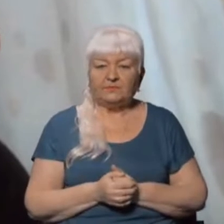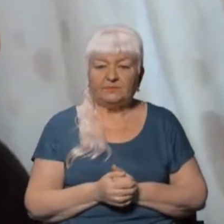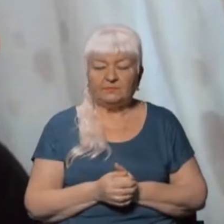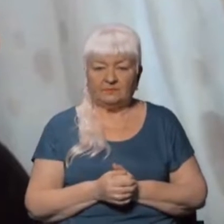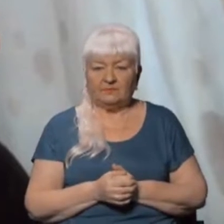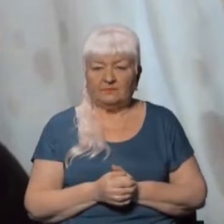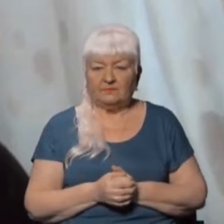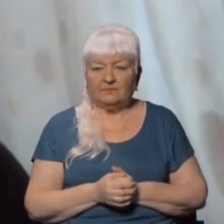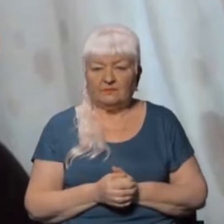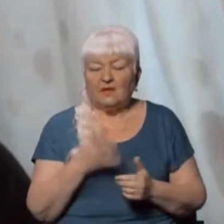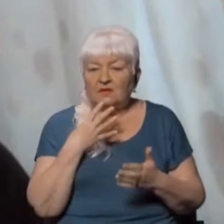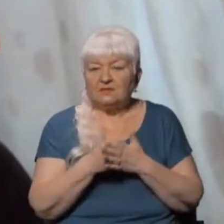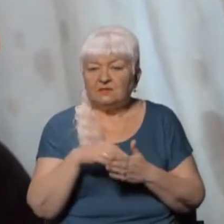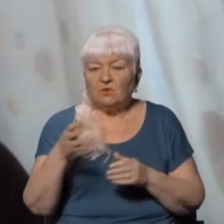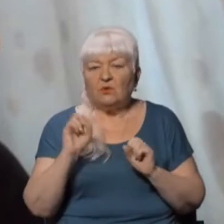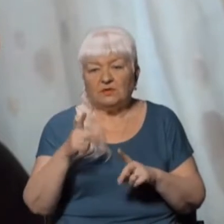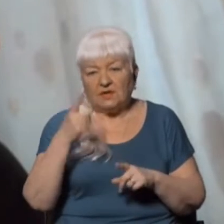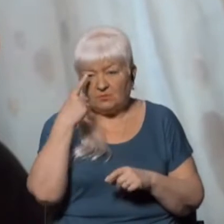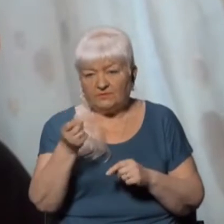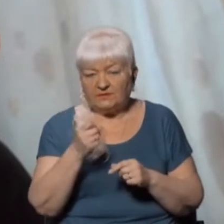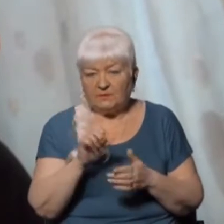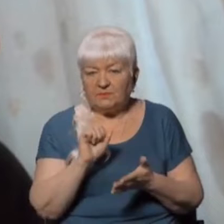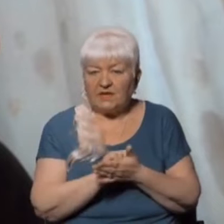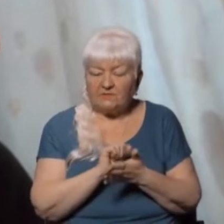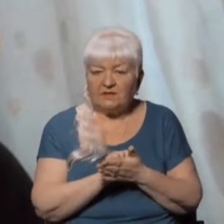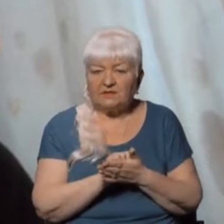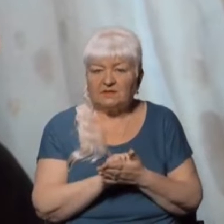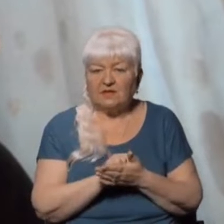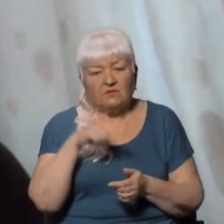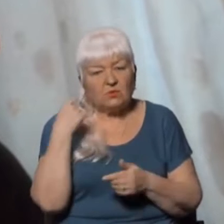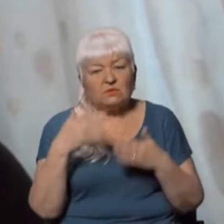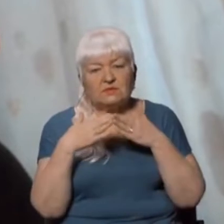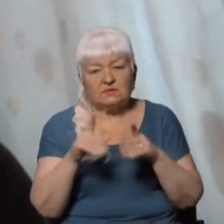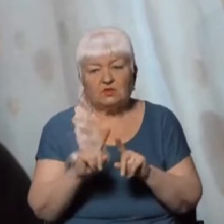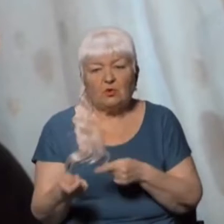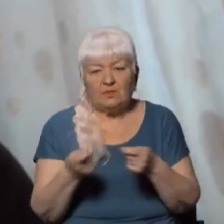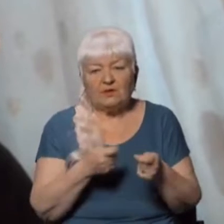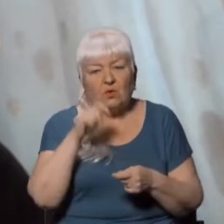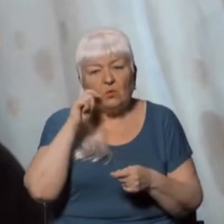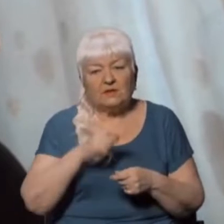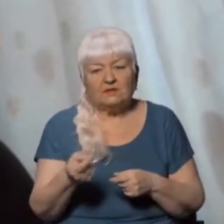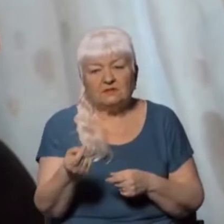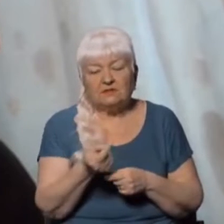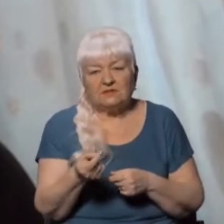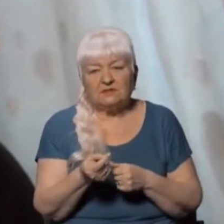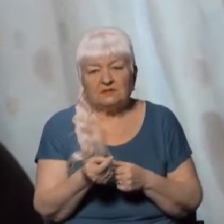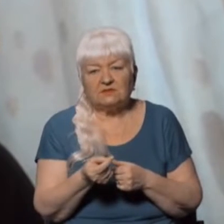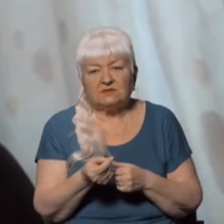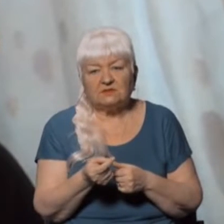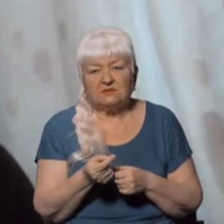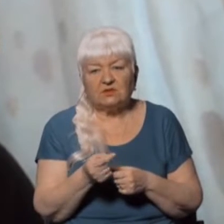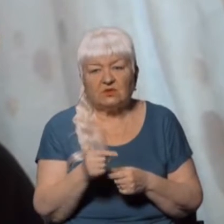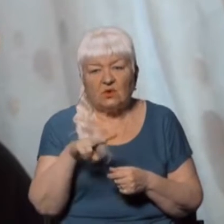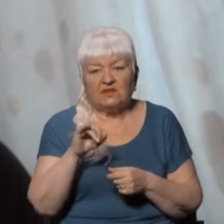Зі свого боку, як повідомляє видання «Блумберг», арешт на російський корабель, який перевозив українське зерно, наклав Ліван. Вантажне